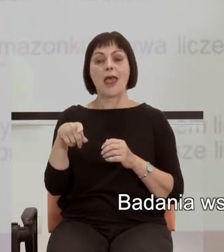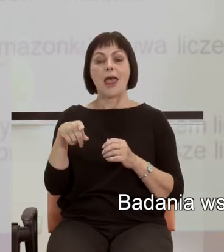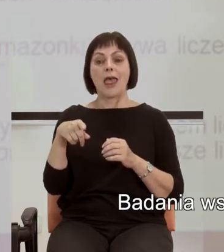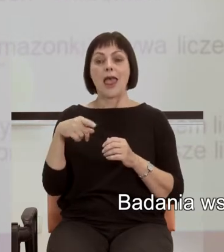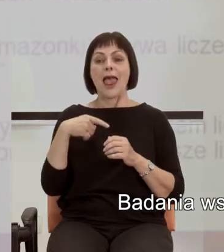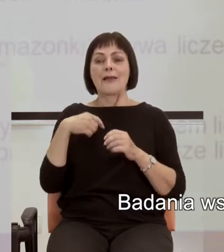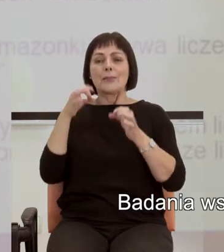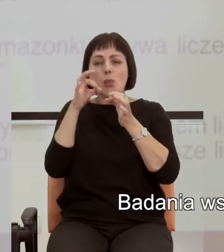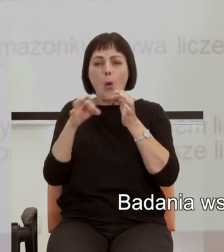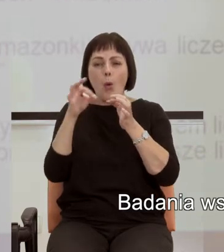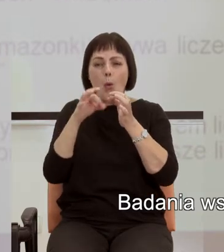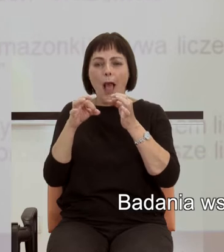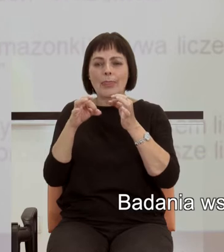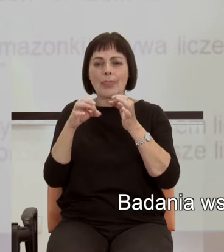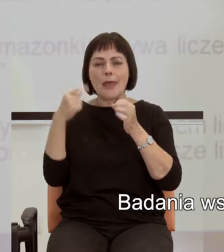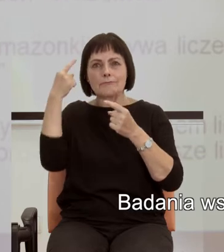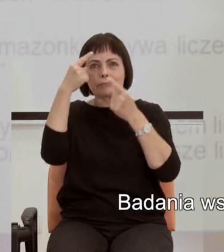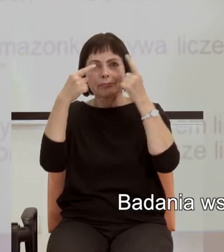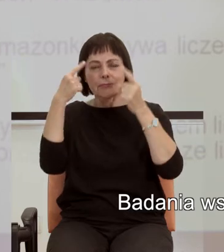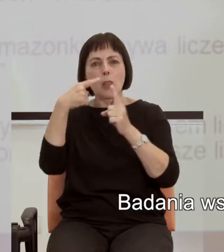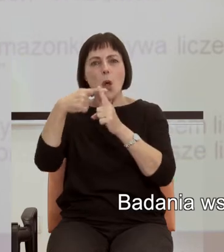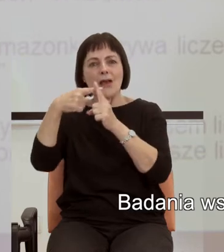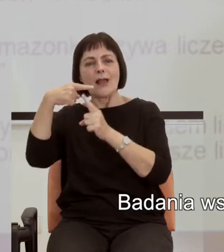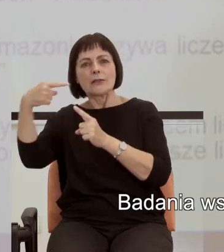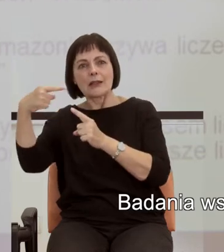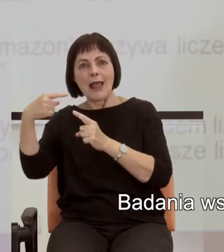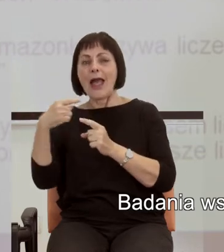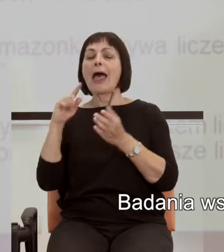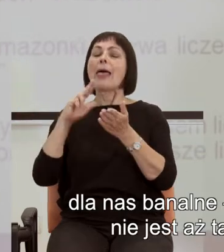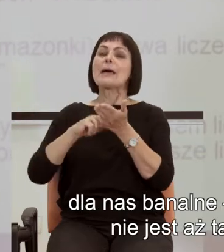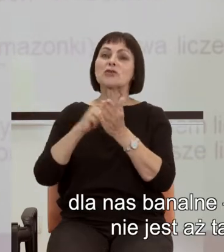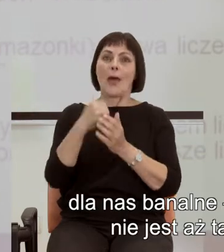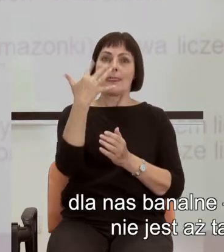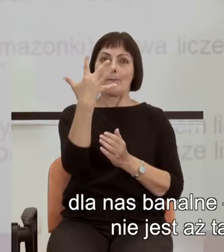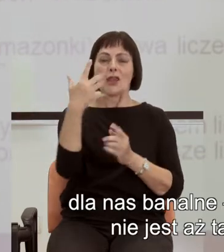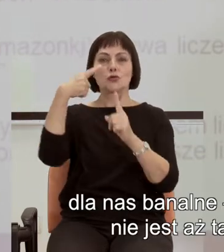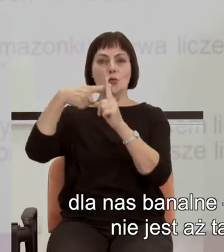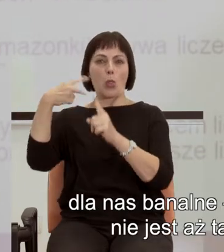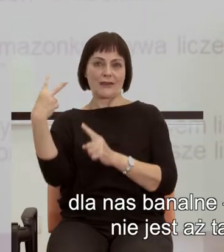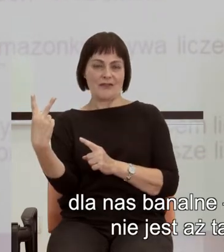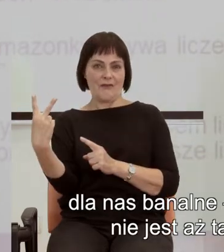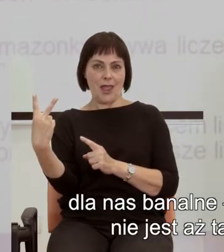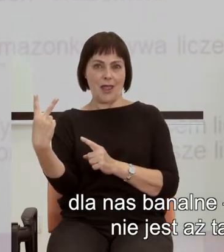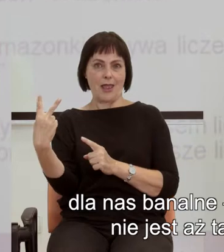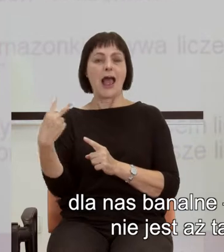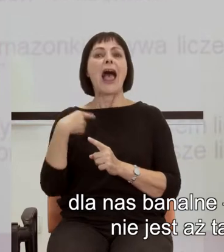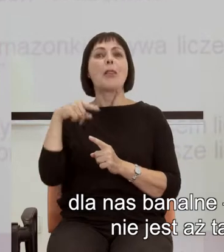arytmetyczne, dajmy na to pięć plus dwa, no dla nas banalne, precyzja takich